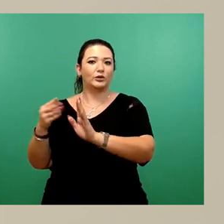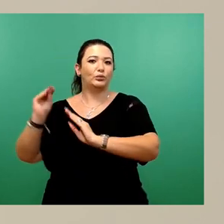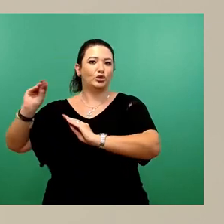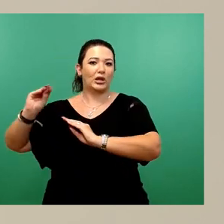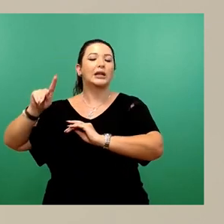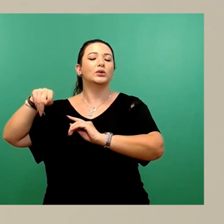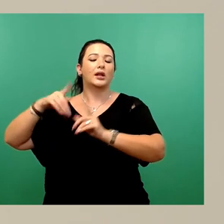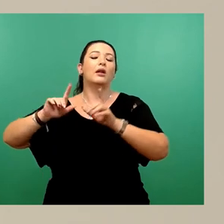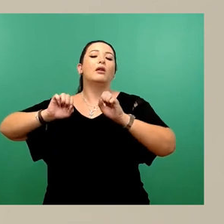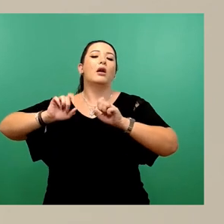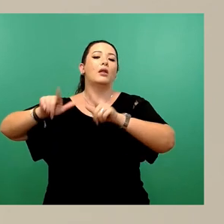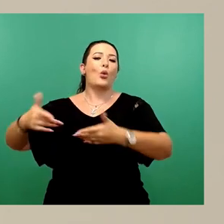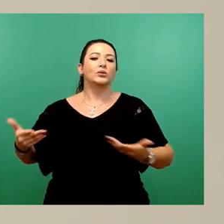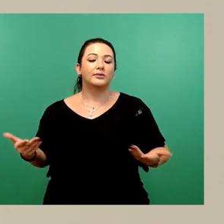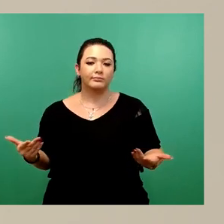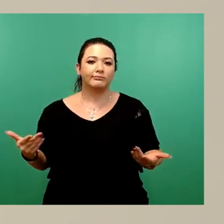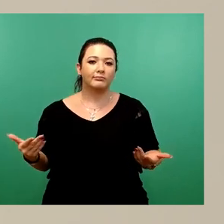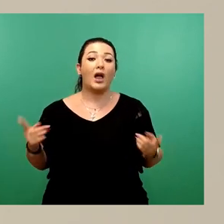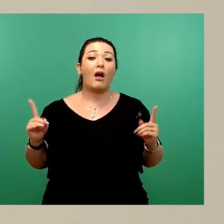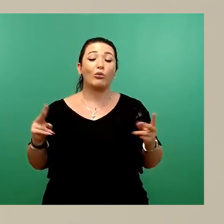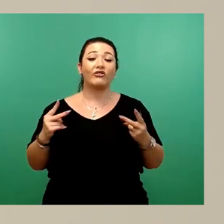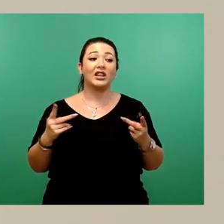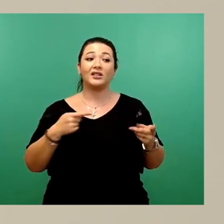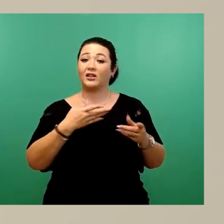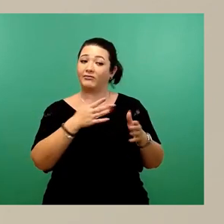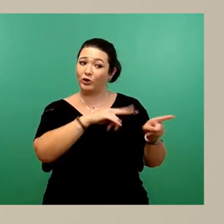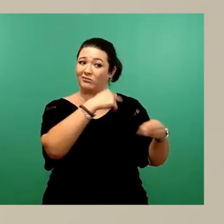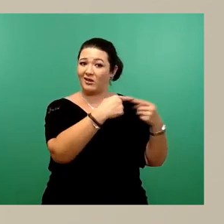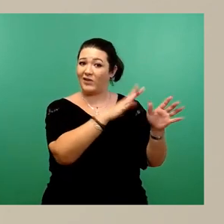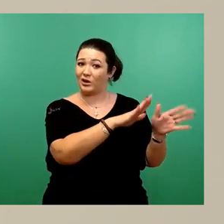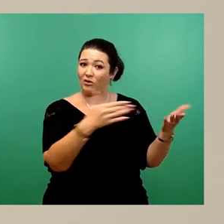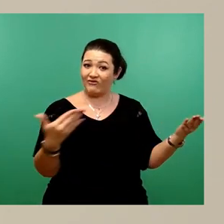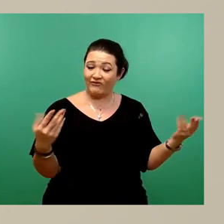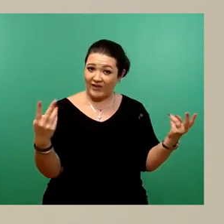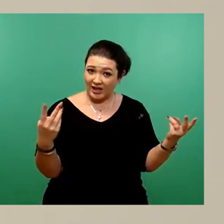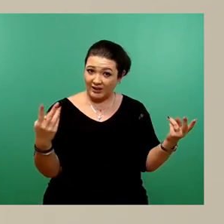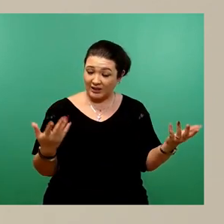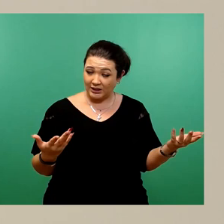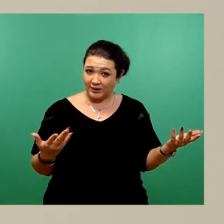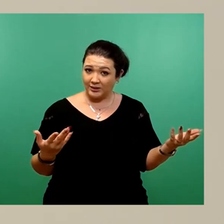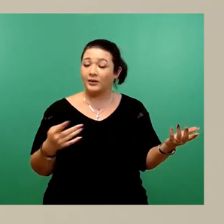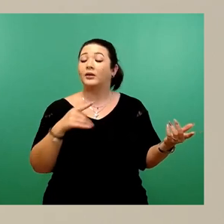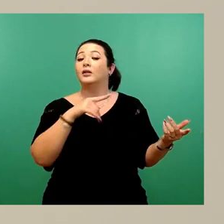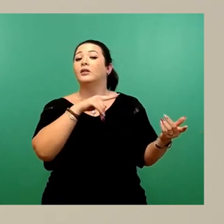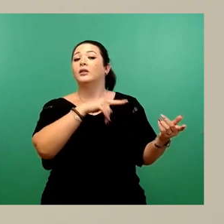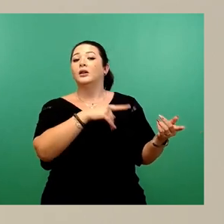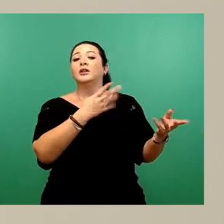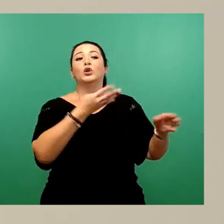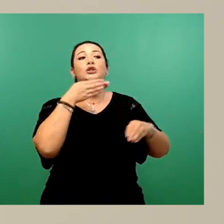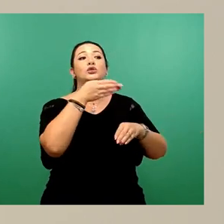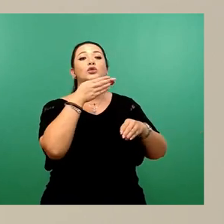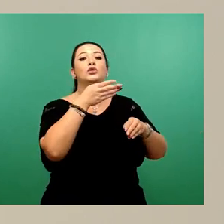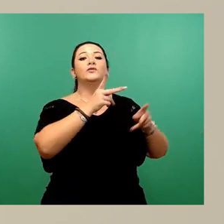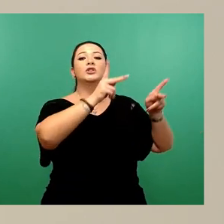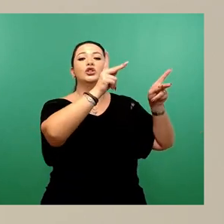Wichtig ist für die Entwicklung des Gebietes auch noch die Herstellung und Gestaltung des zukünftigen Stadtteilparkes